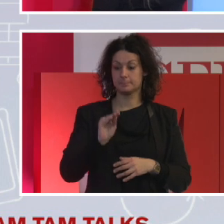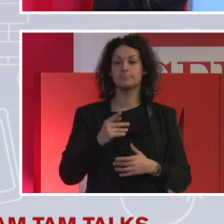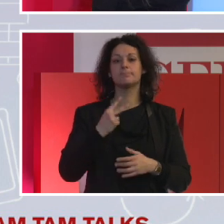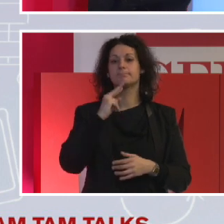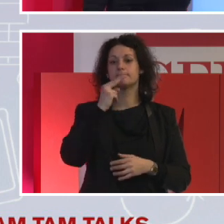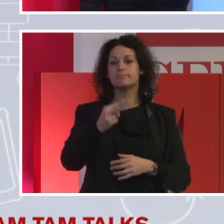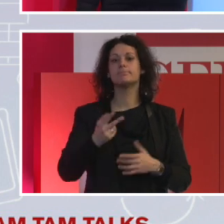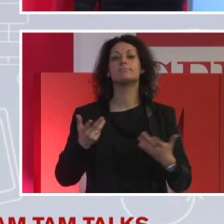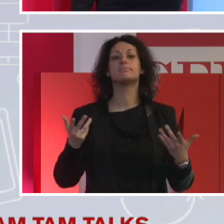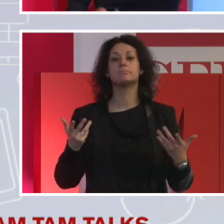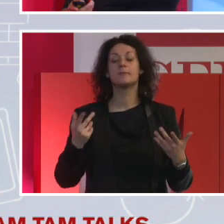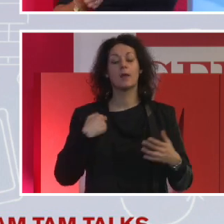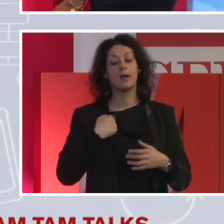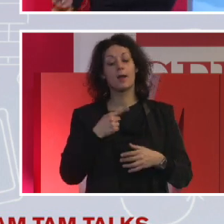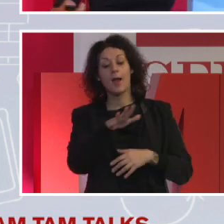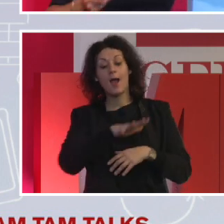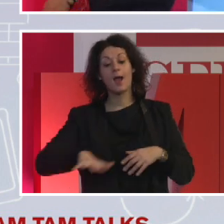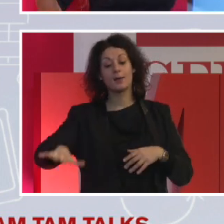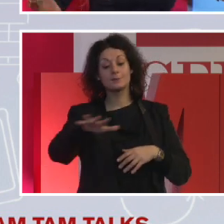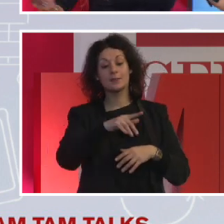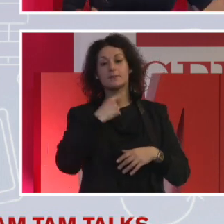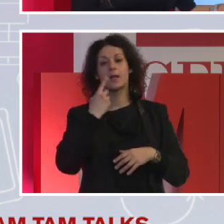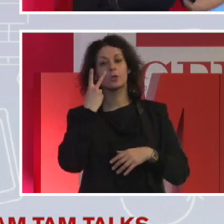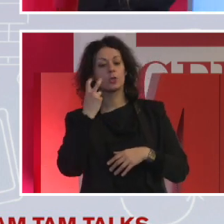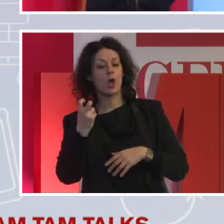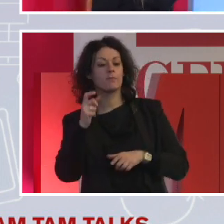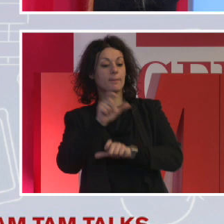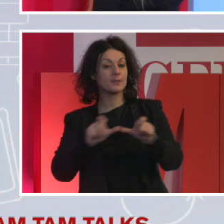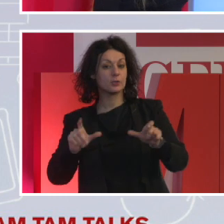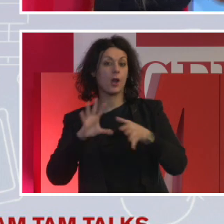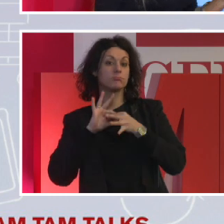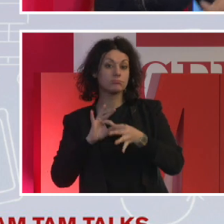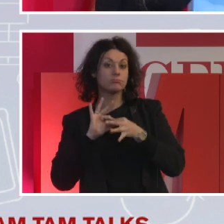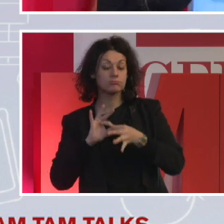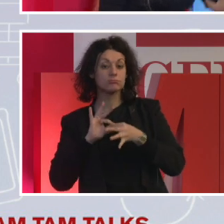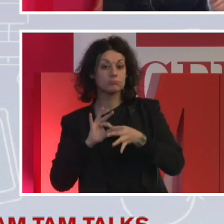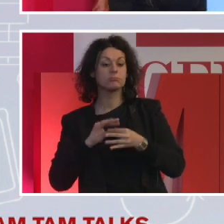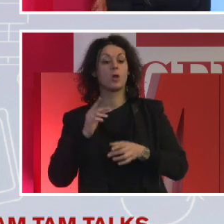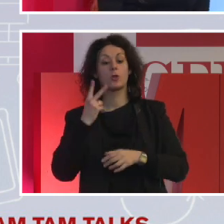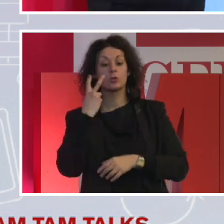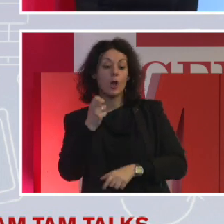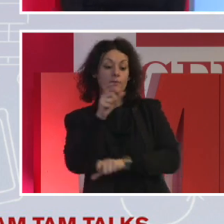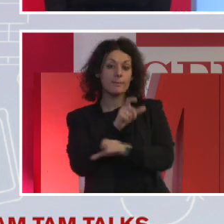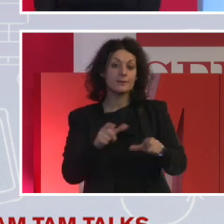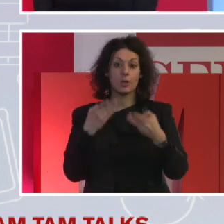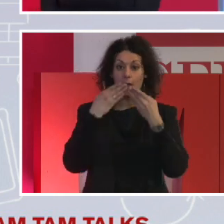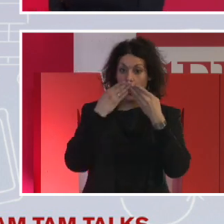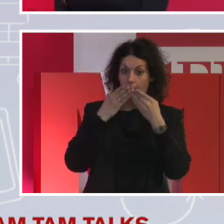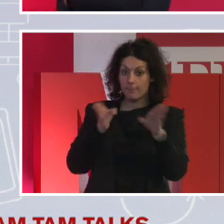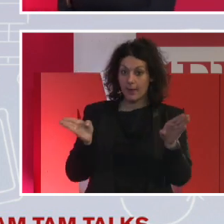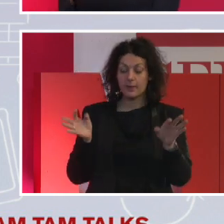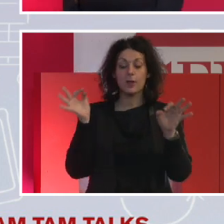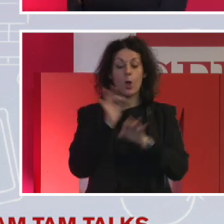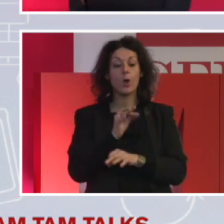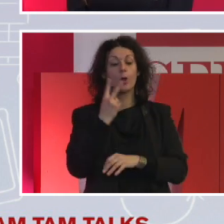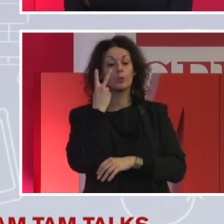vedere se ci sono persone amichevoli, amichevoli, friendly, aperte, stessa visione sull'accettazione e l'uguaglianza della diversità